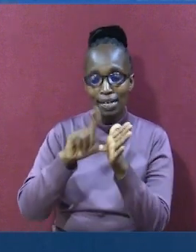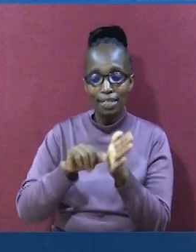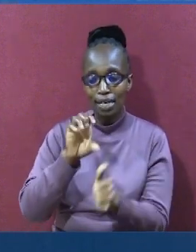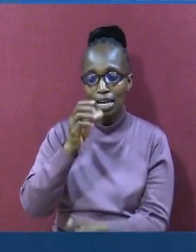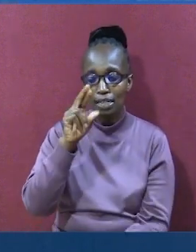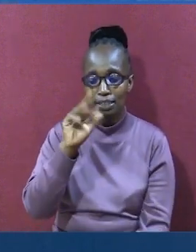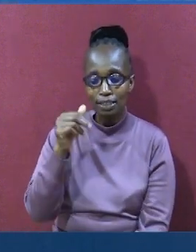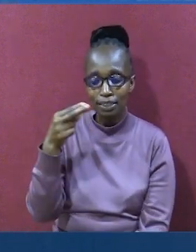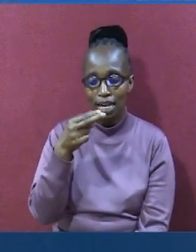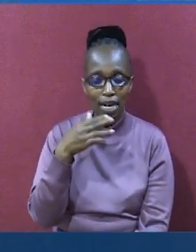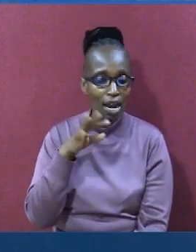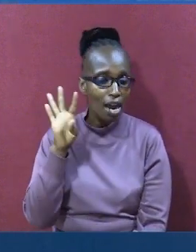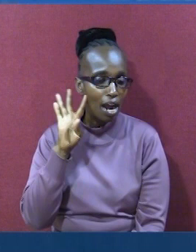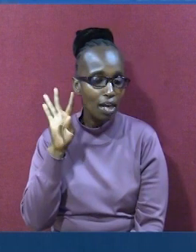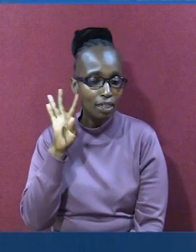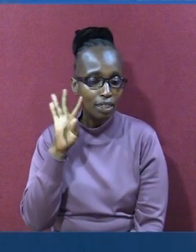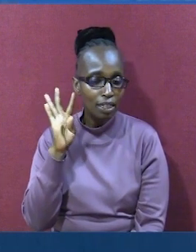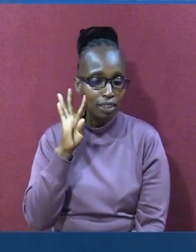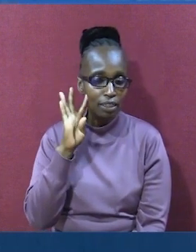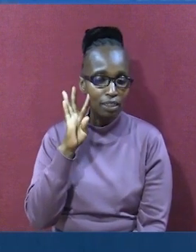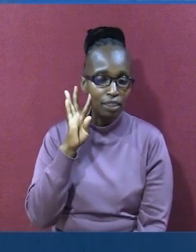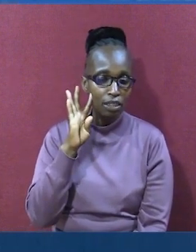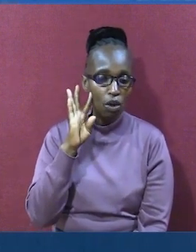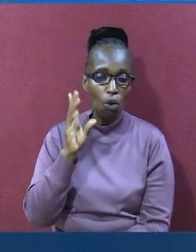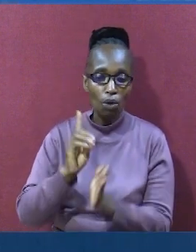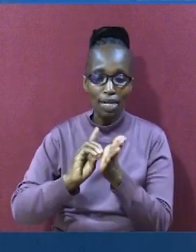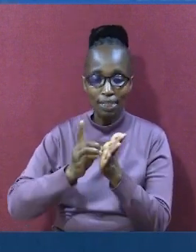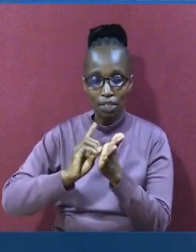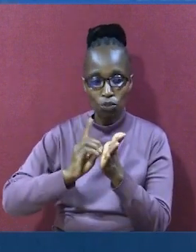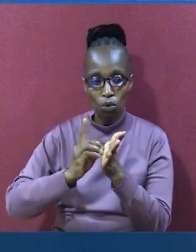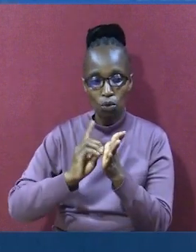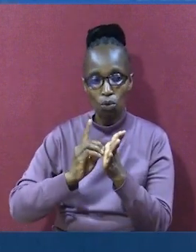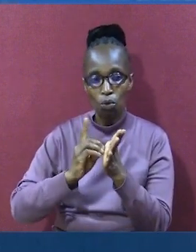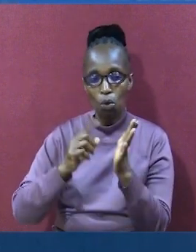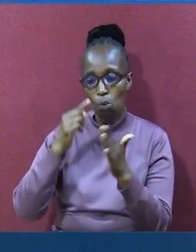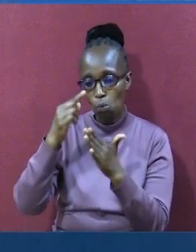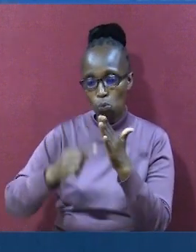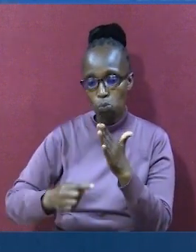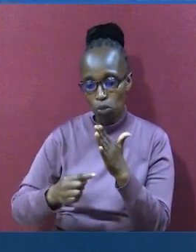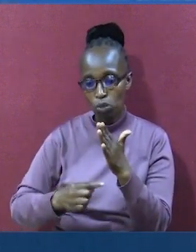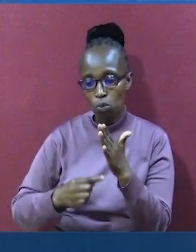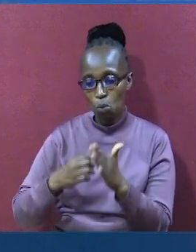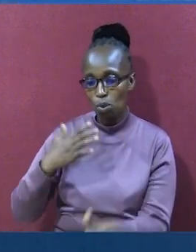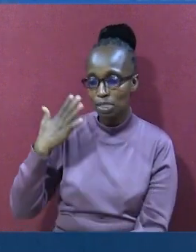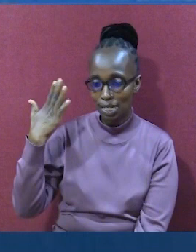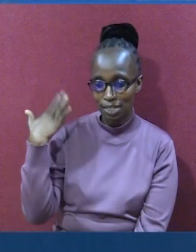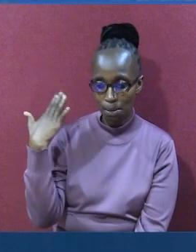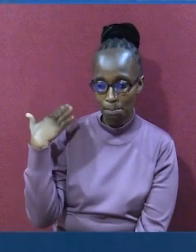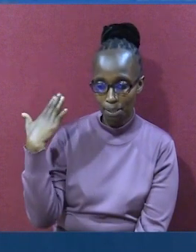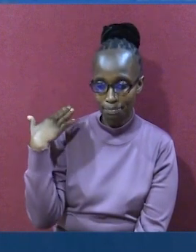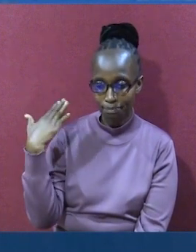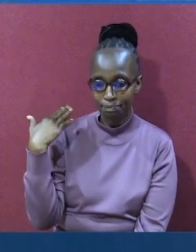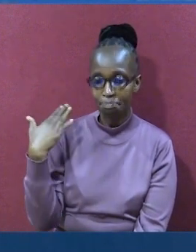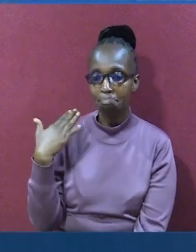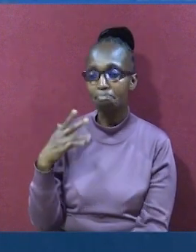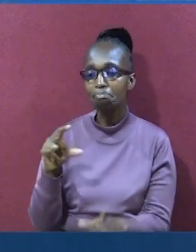akasikia mlangoni pahema. Ailiyo kuwa nyuma yake.